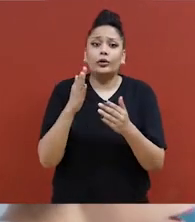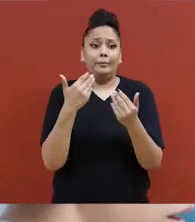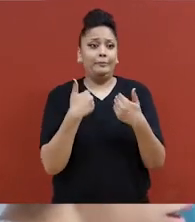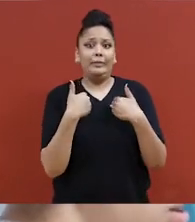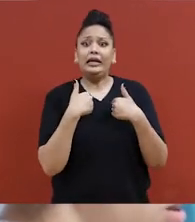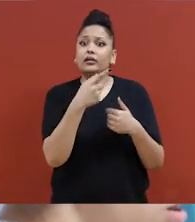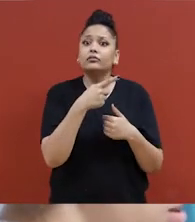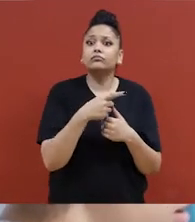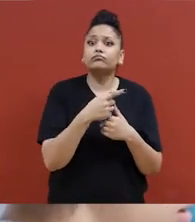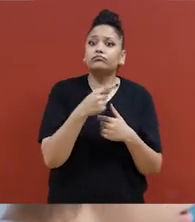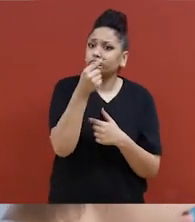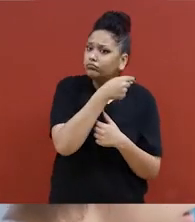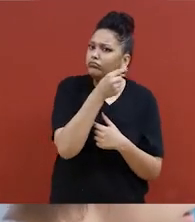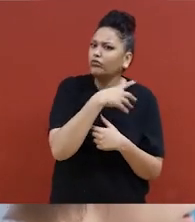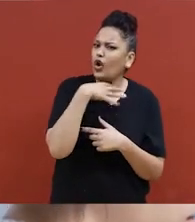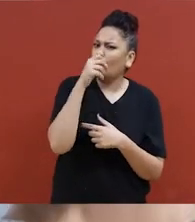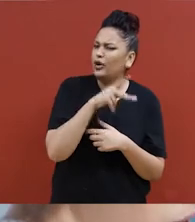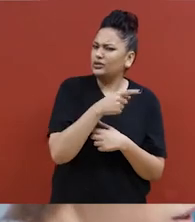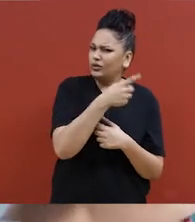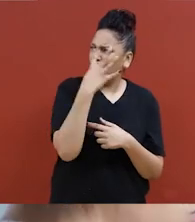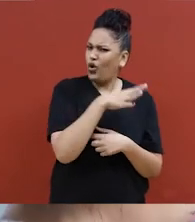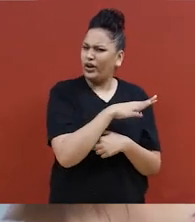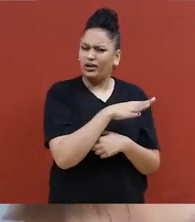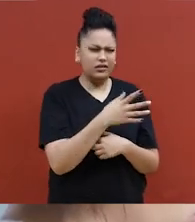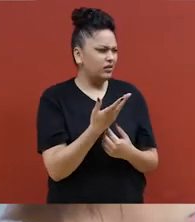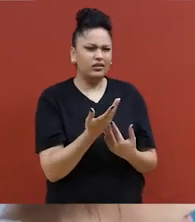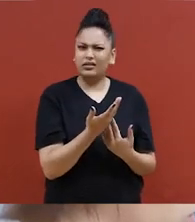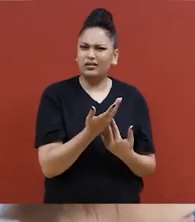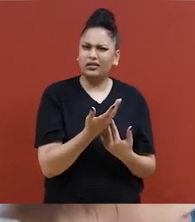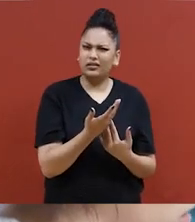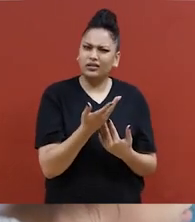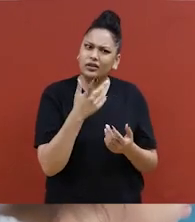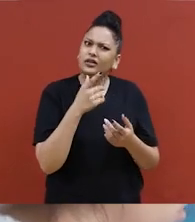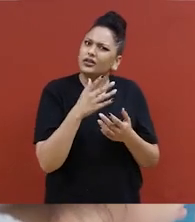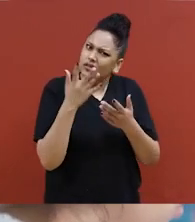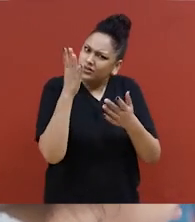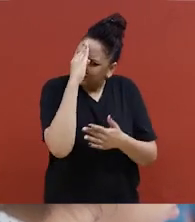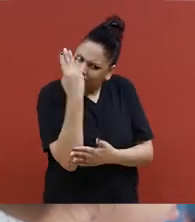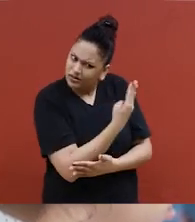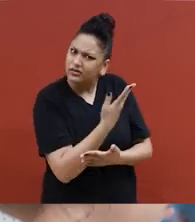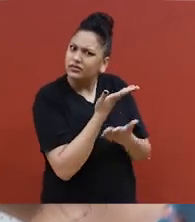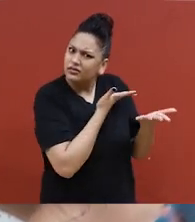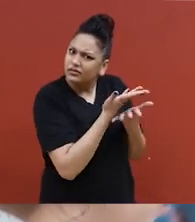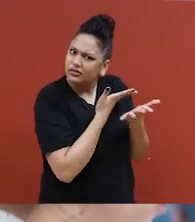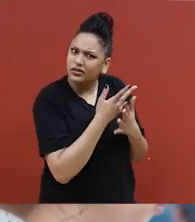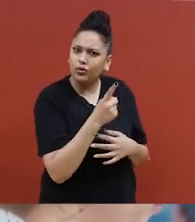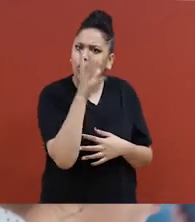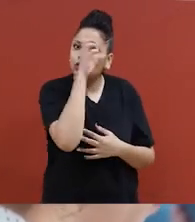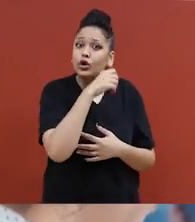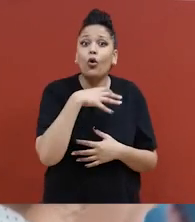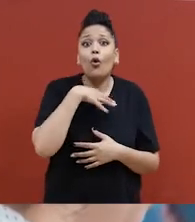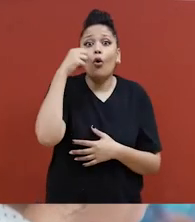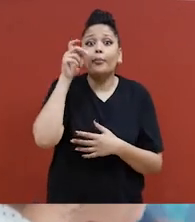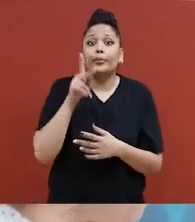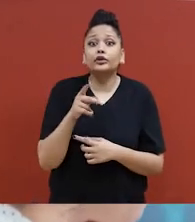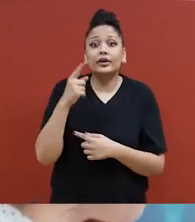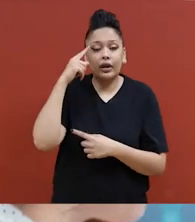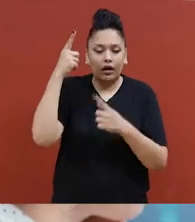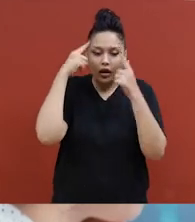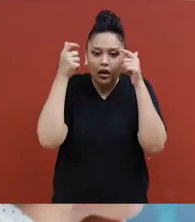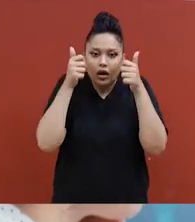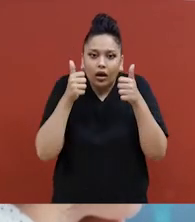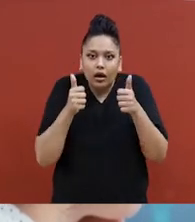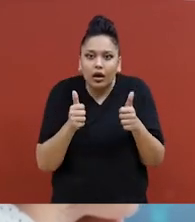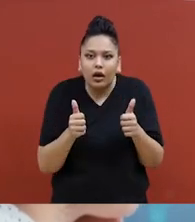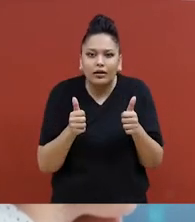le médecin nous parle à nous et non à la personne âgée avec qui nous sommes. Il y une supposition que cognitivement